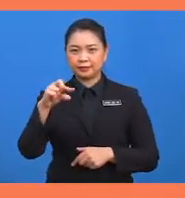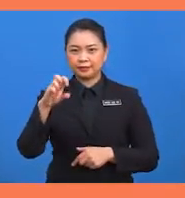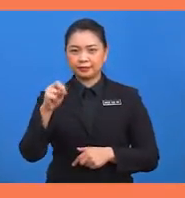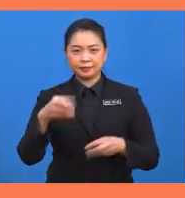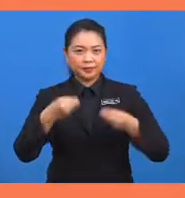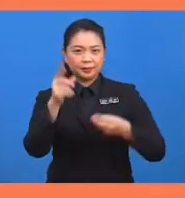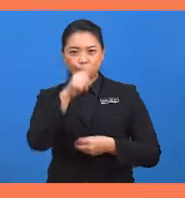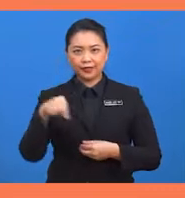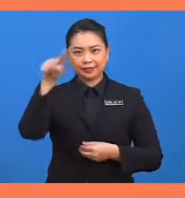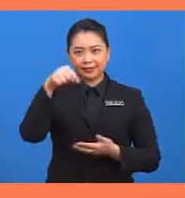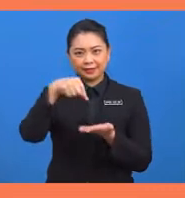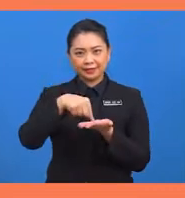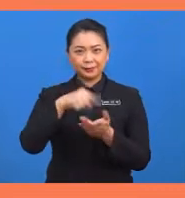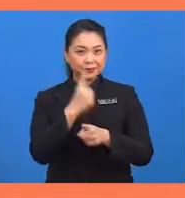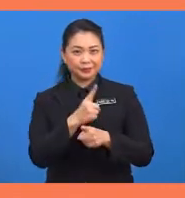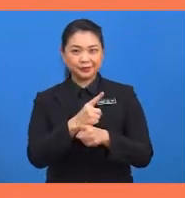bulatan ini.